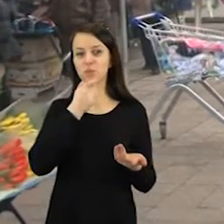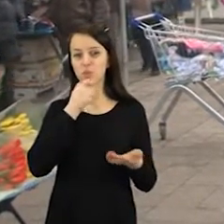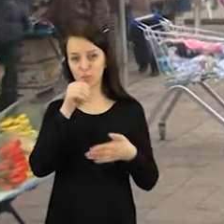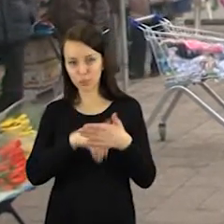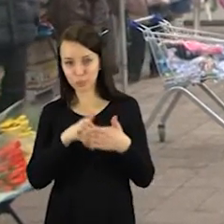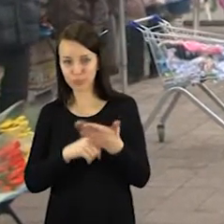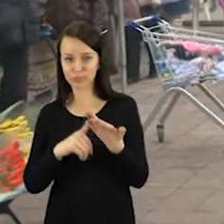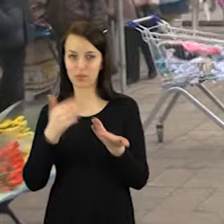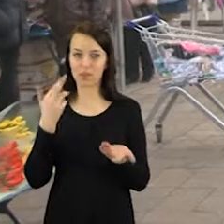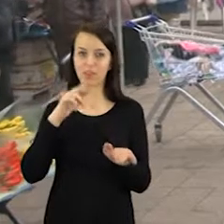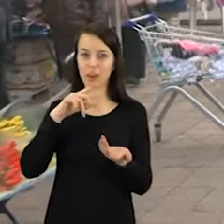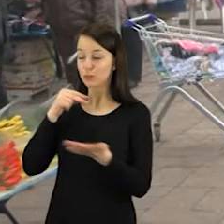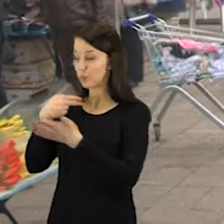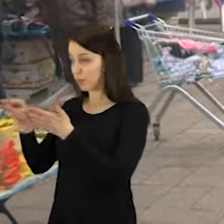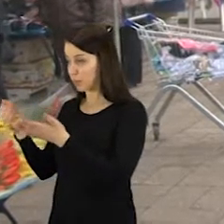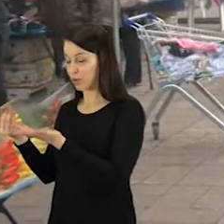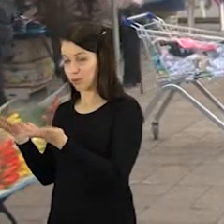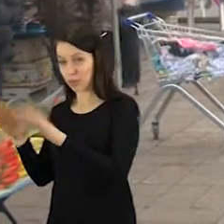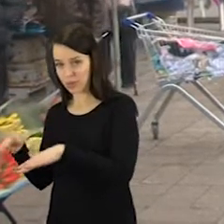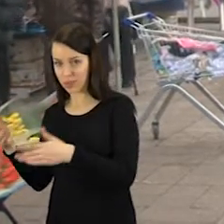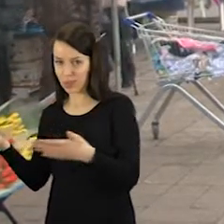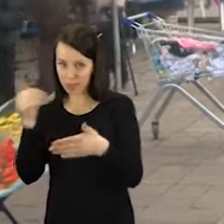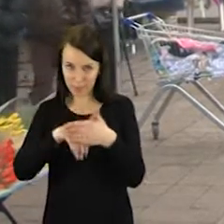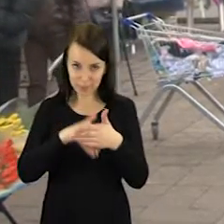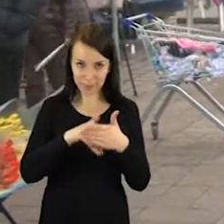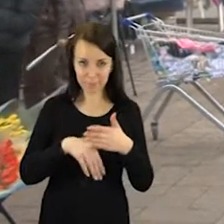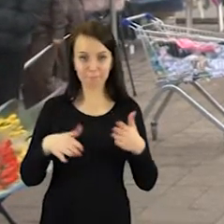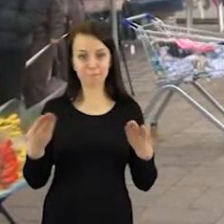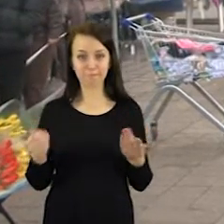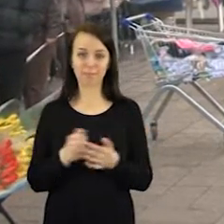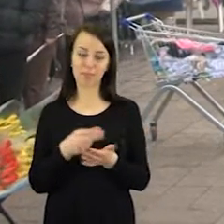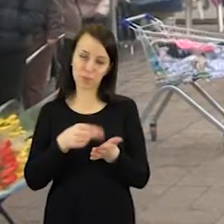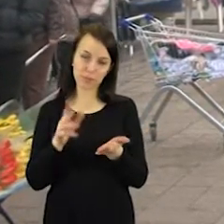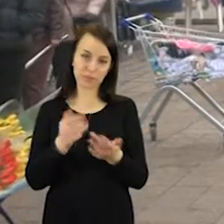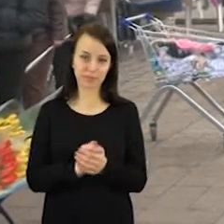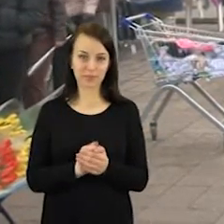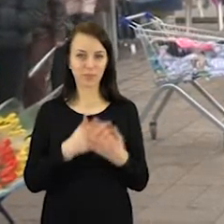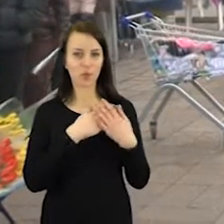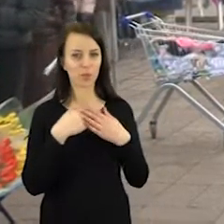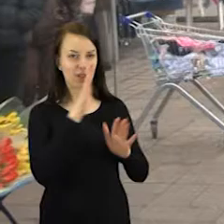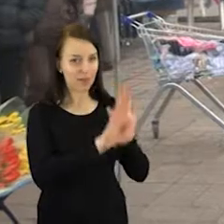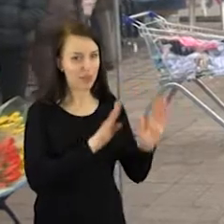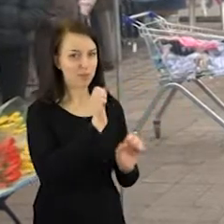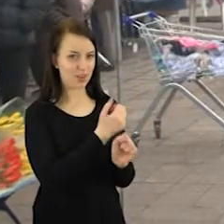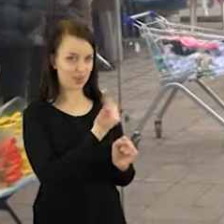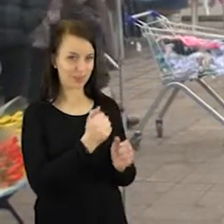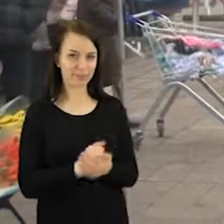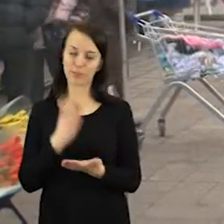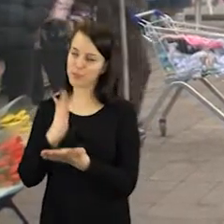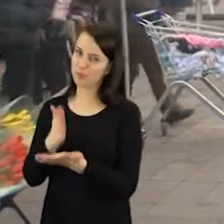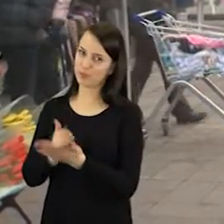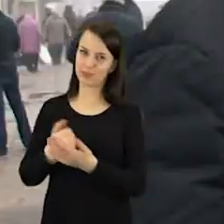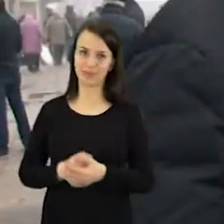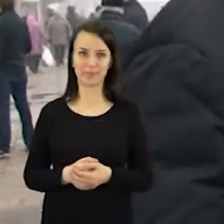Nu, pataupom, pataupom biškį. Nu, laistukų biškį sutaupom ir nupirkam. Bet mylimoje jums tiek reikia palėkinti. bučinai,